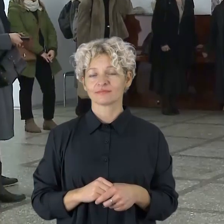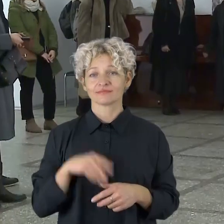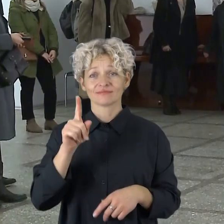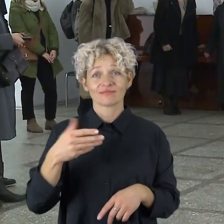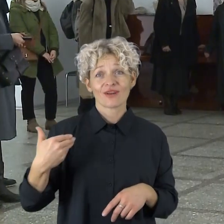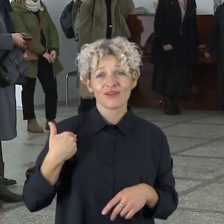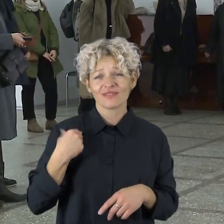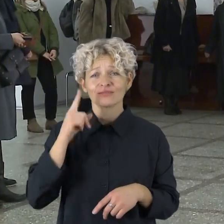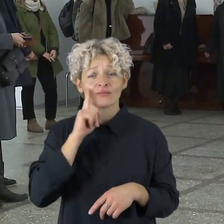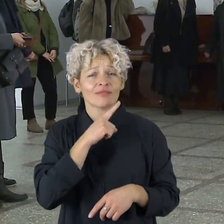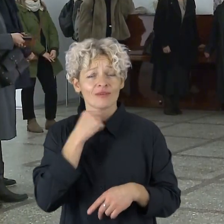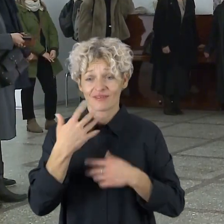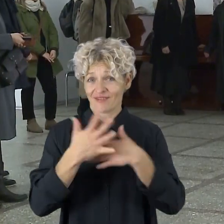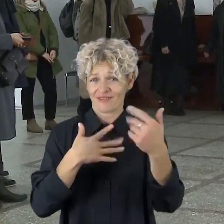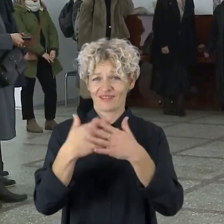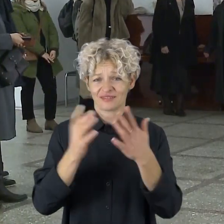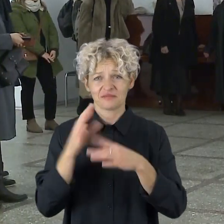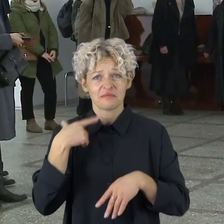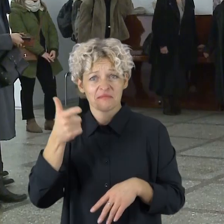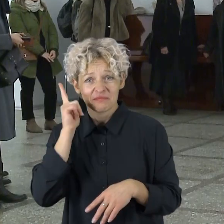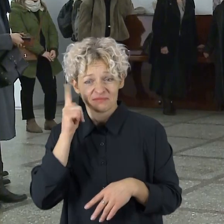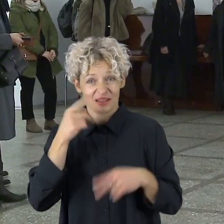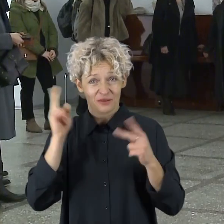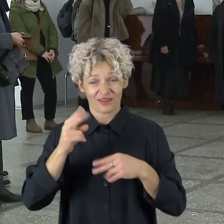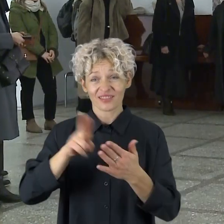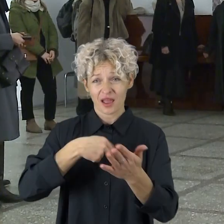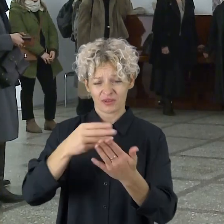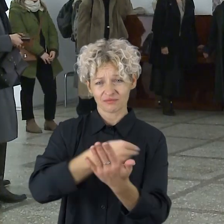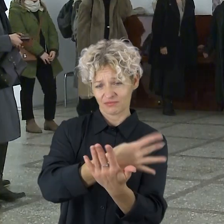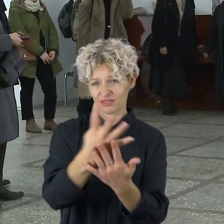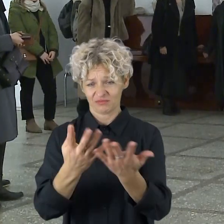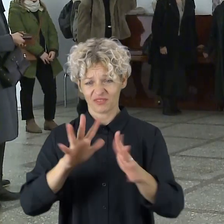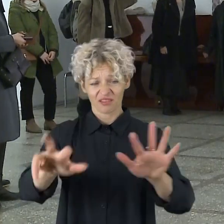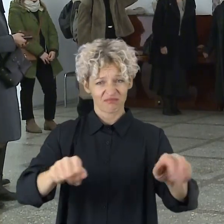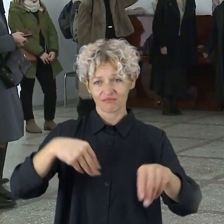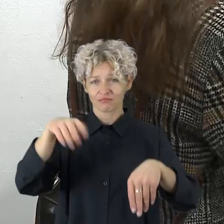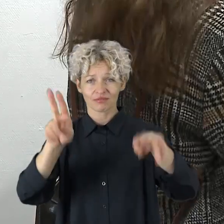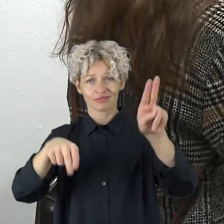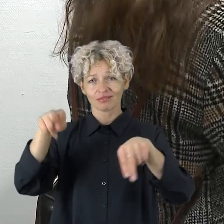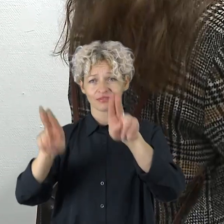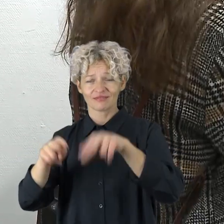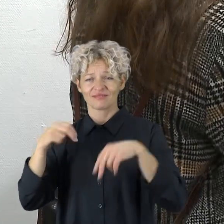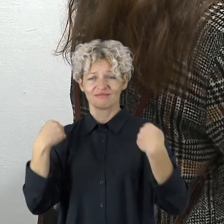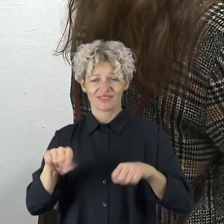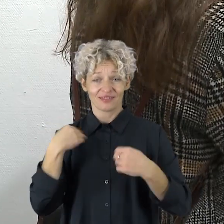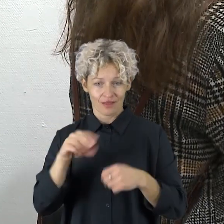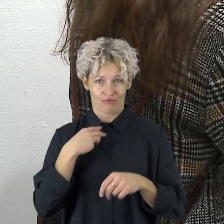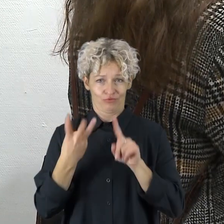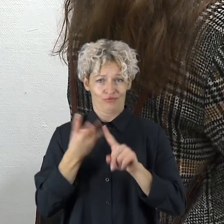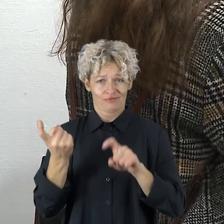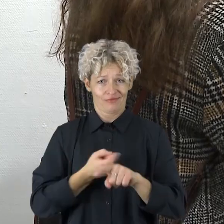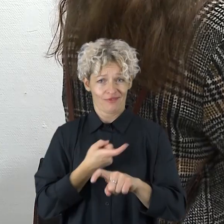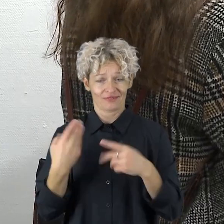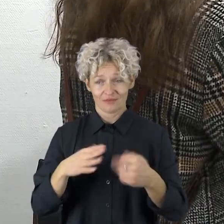Norėčiau turėti daug rankų, kad galėčiau į jas paimti daug teptukų. Tokių metaforiškų pamastymų leidimą atidaryta trečioji